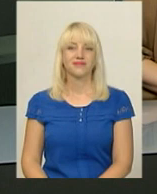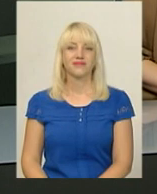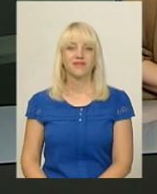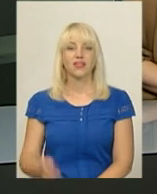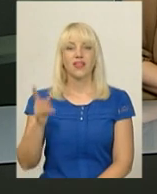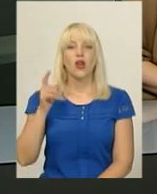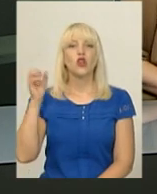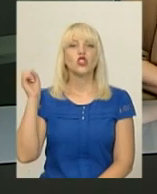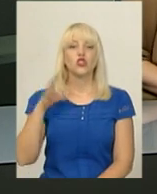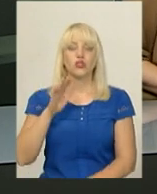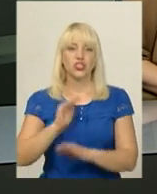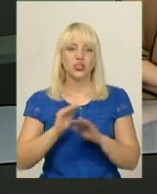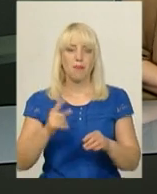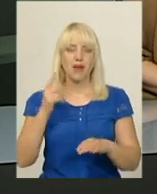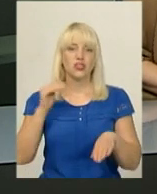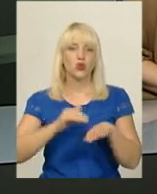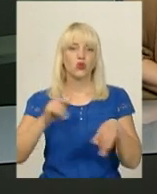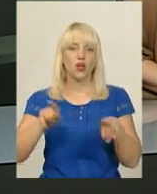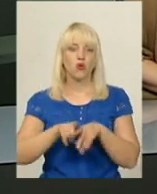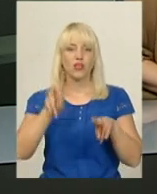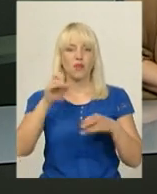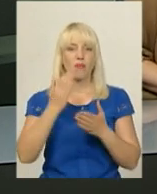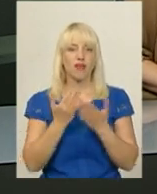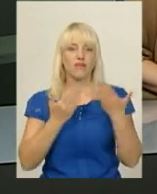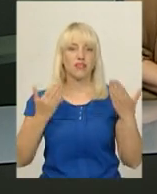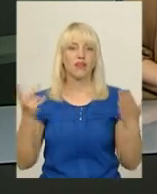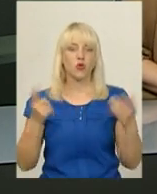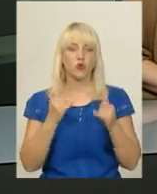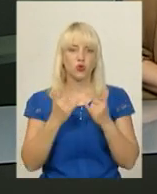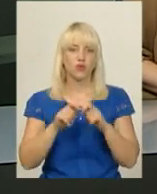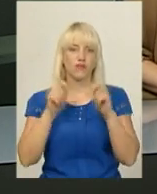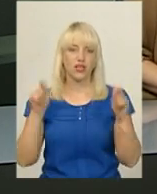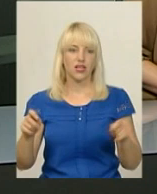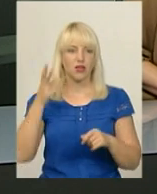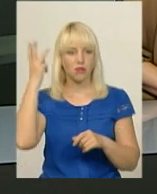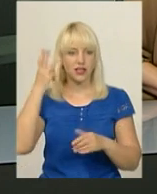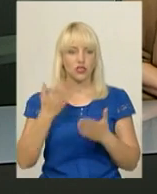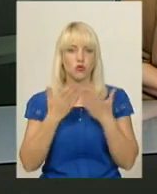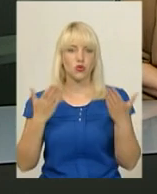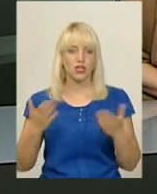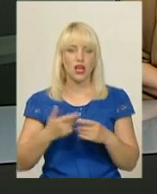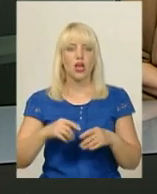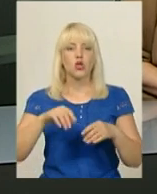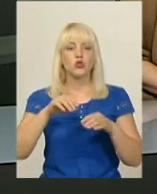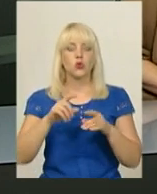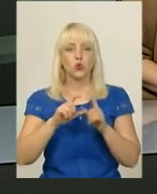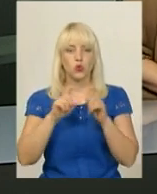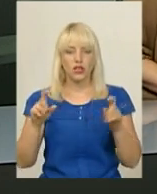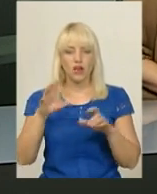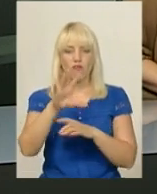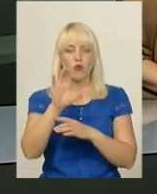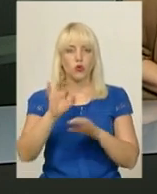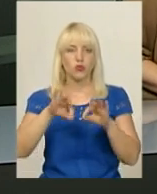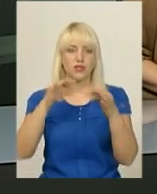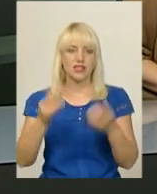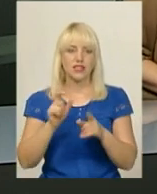Сонячні діти. Перший дотик. Таку назву має виставка, яку сьогодні відкрили у Хмельницькому музеї студії фотомистецтва. За словами